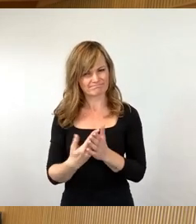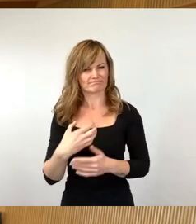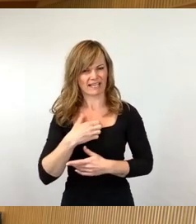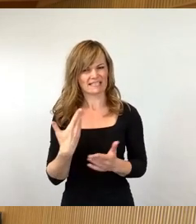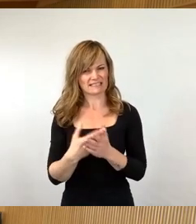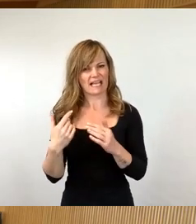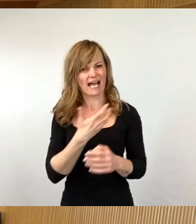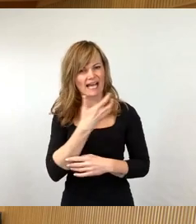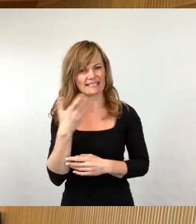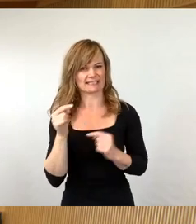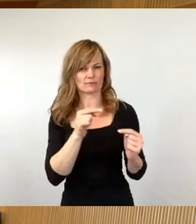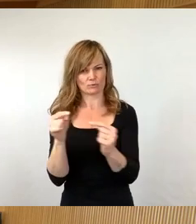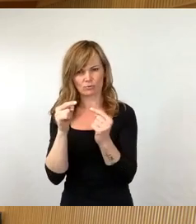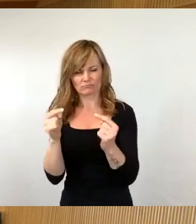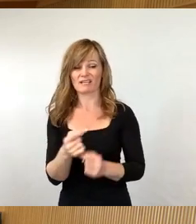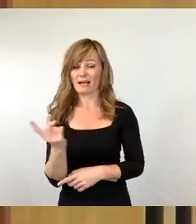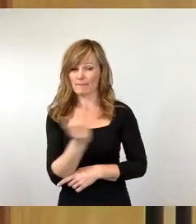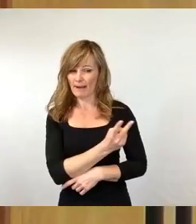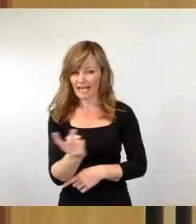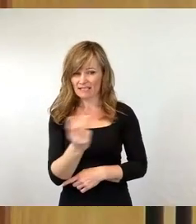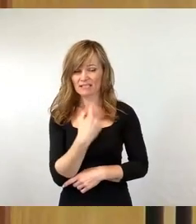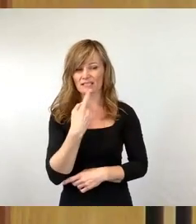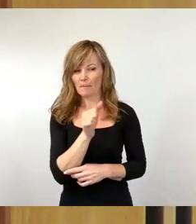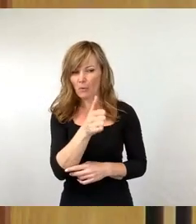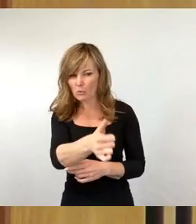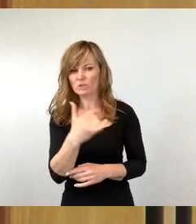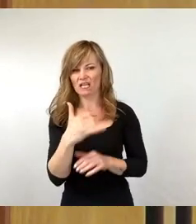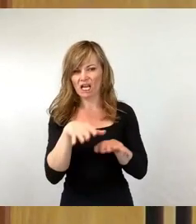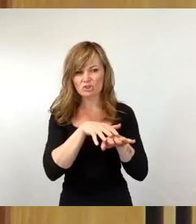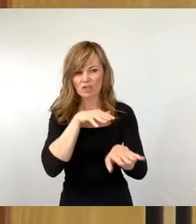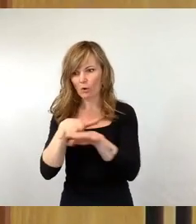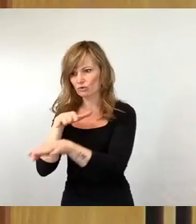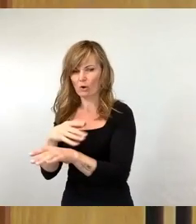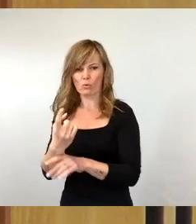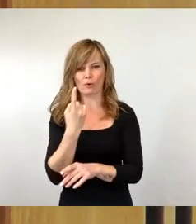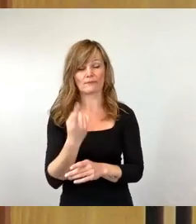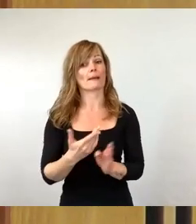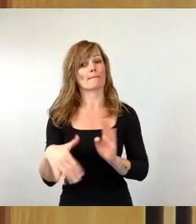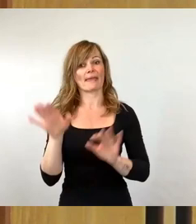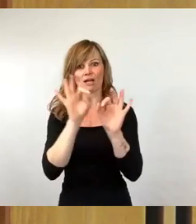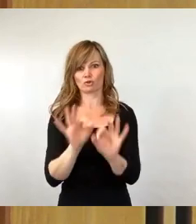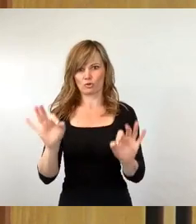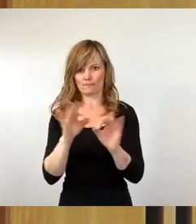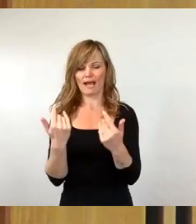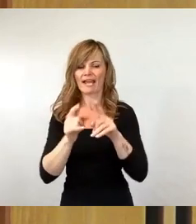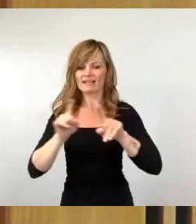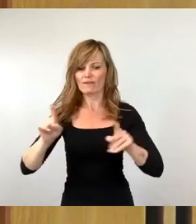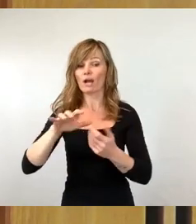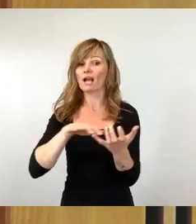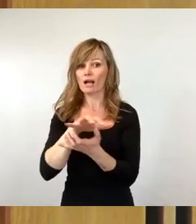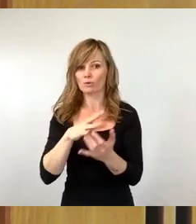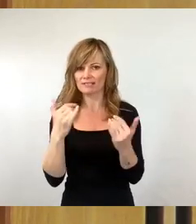Bei beiden sind sie sogar noch schlimmer als befürchtet eingetreten. Nach einer Woche Chaos wird zumindest beim Blauen Wunder das